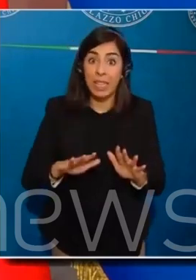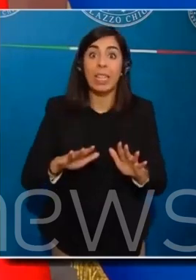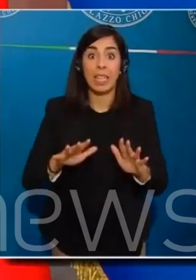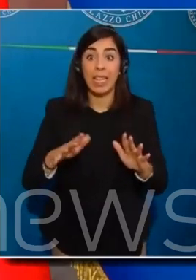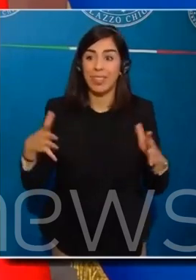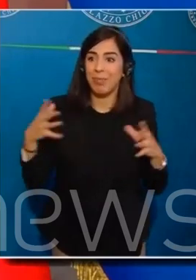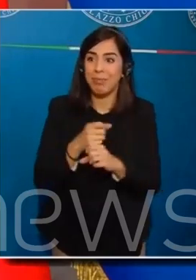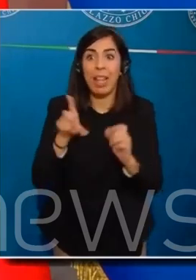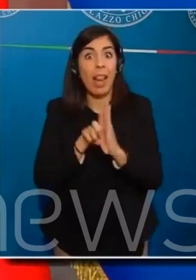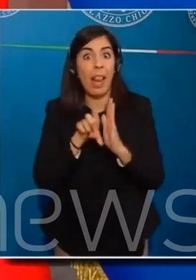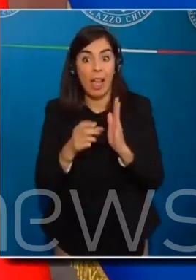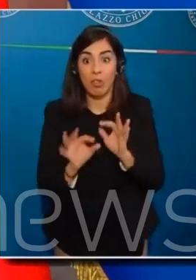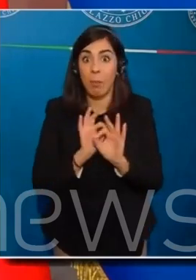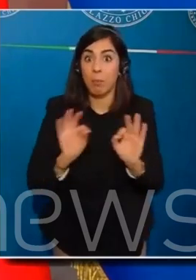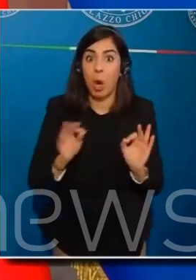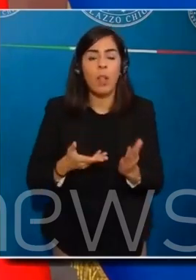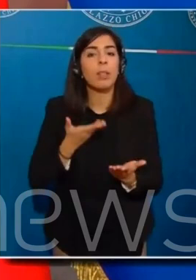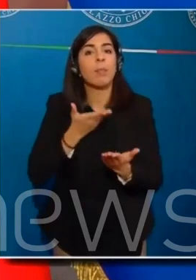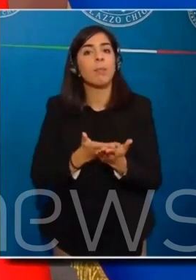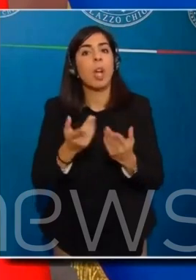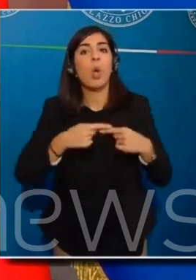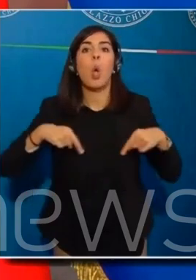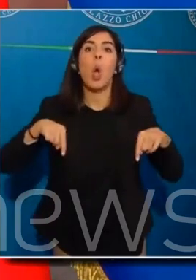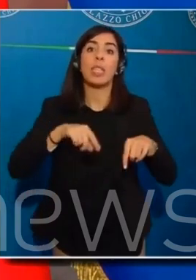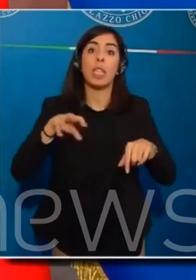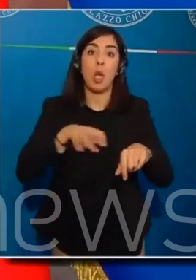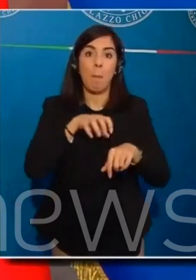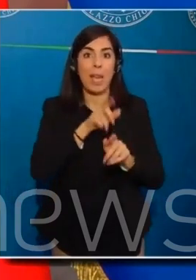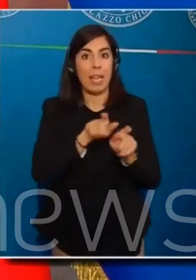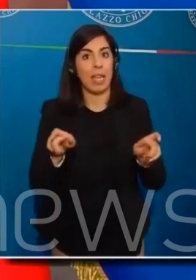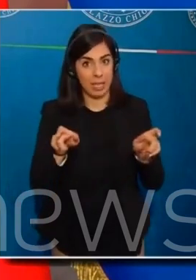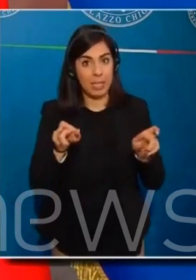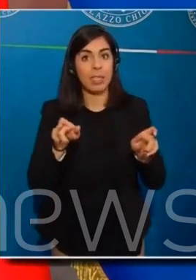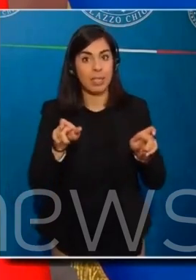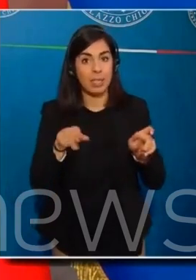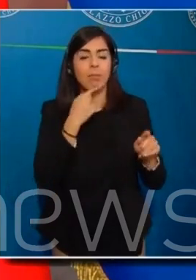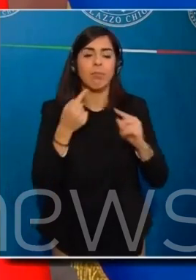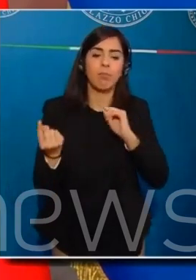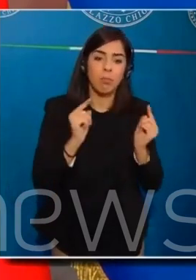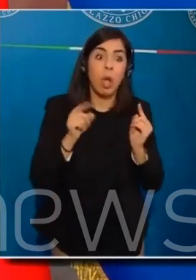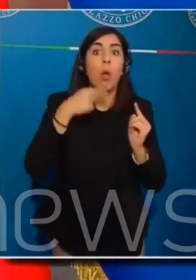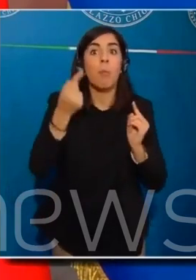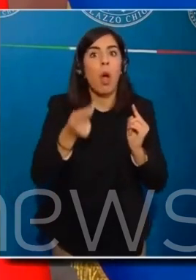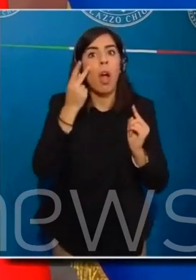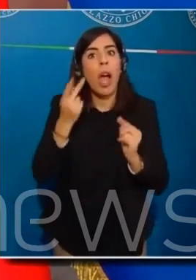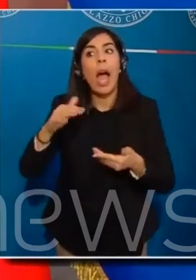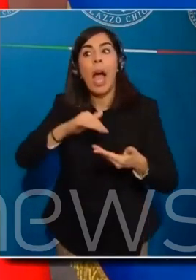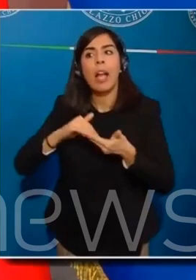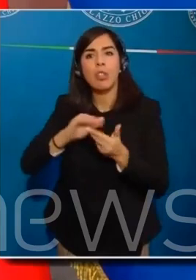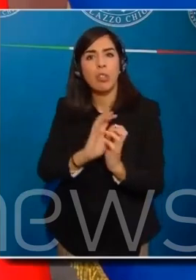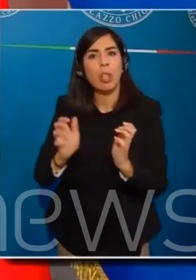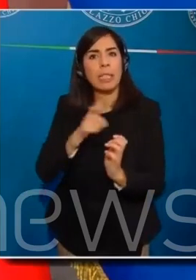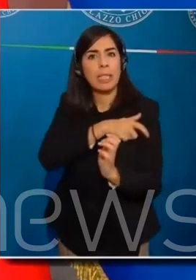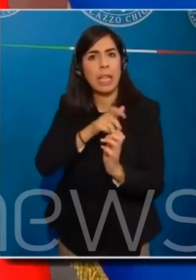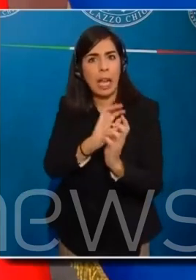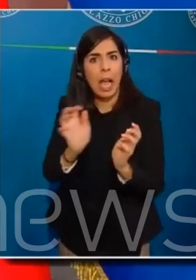Consiglio dei Ministri, avere la possibilità di aprirci al confronto con le parti sociali, mandare ovviamente